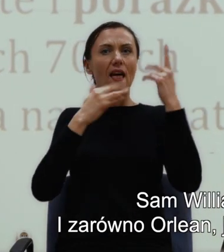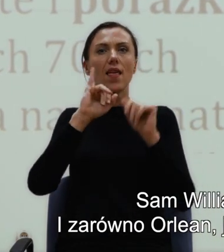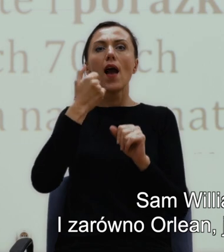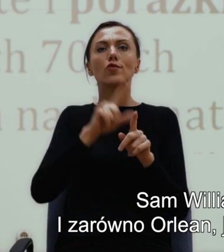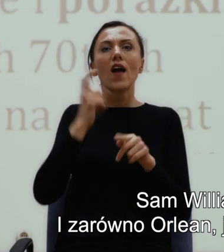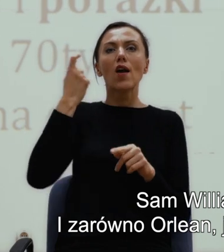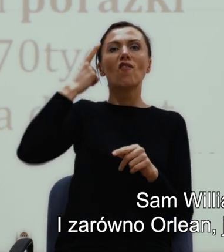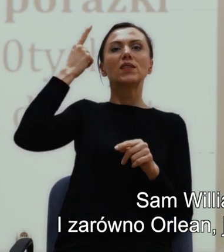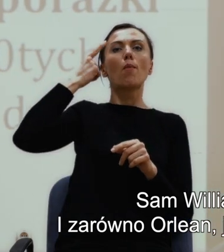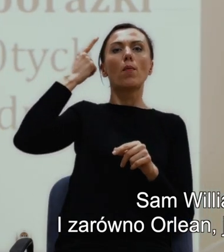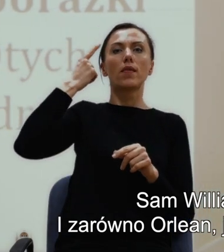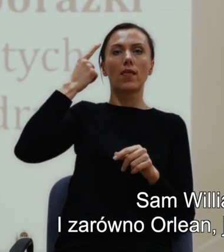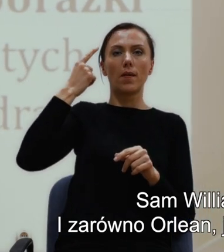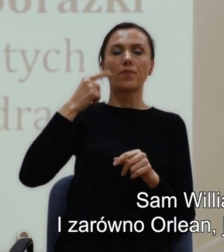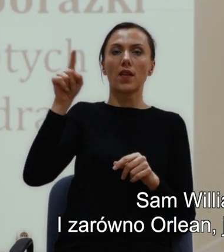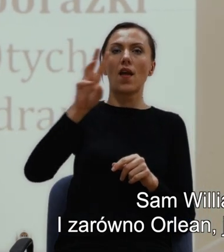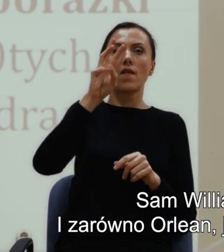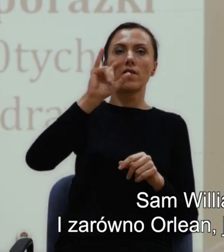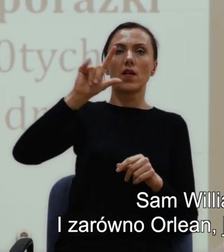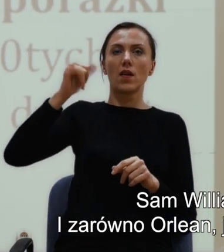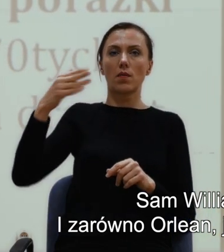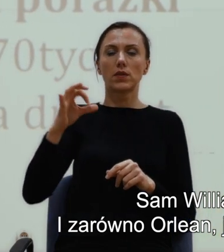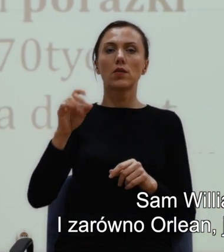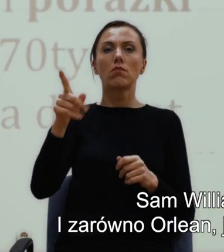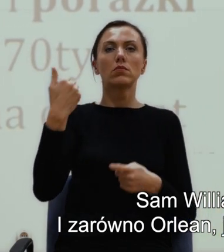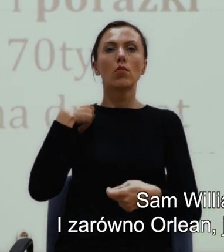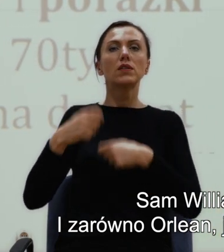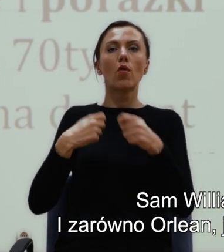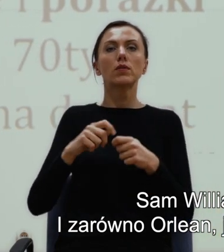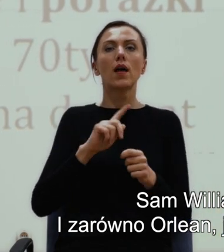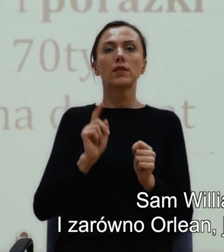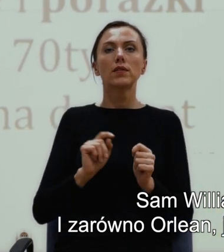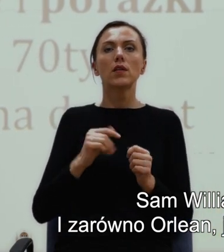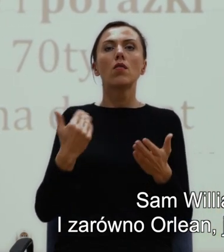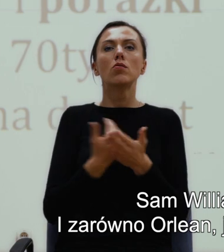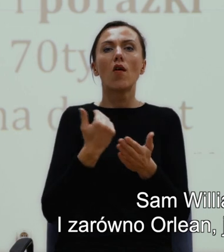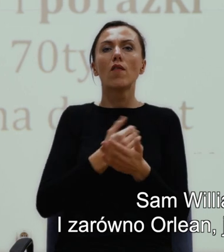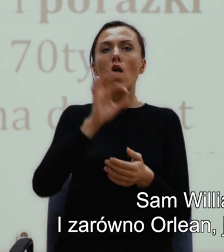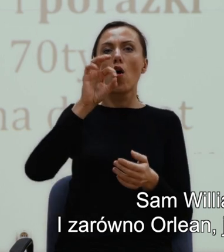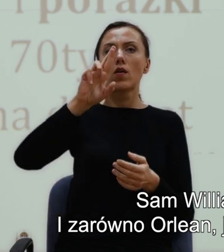związany był z Nowym Orleanem i